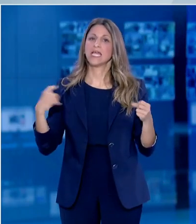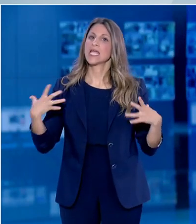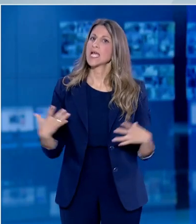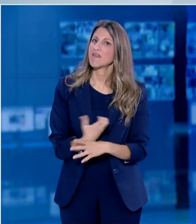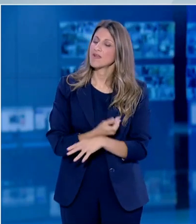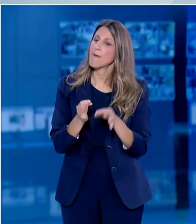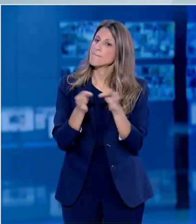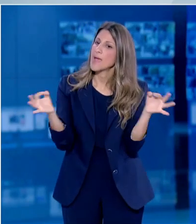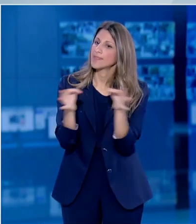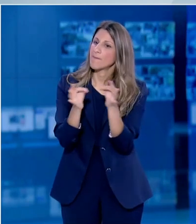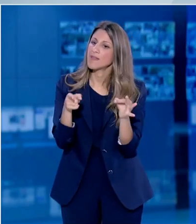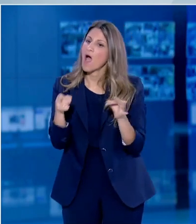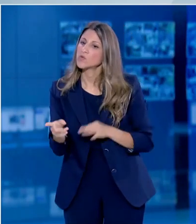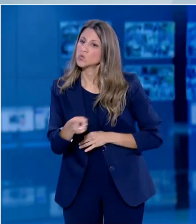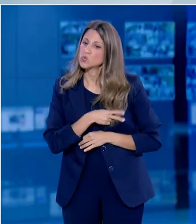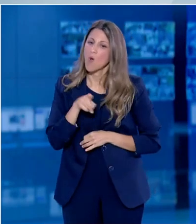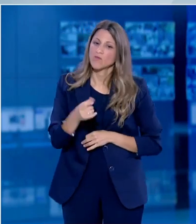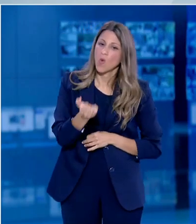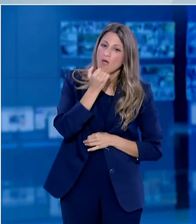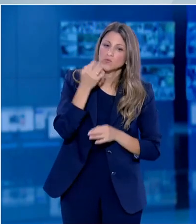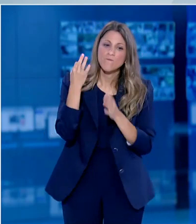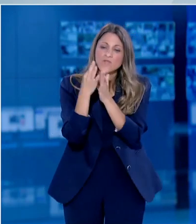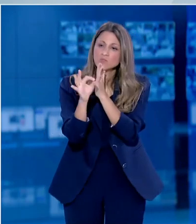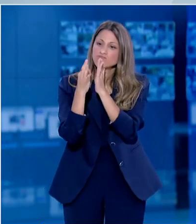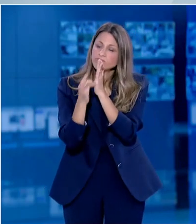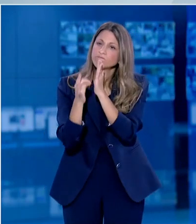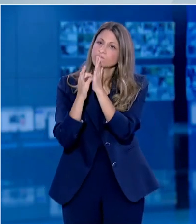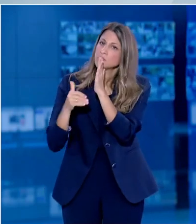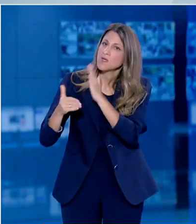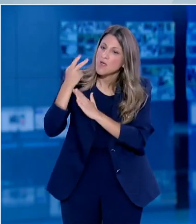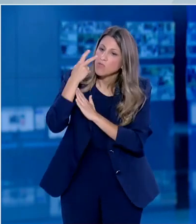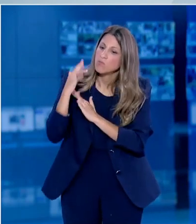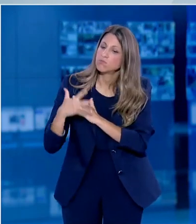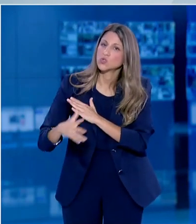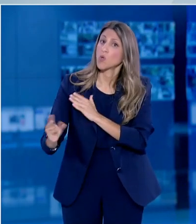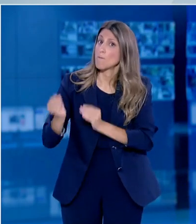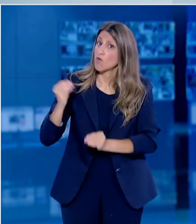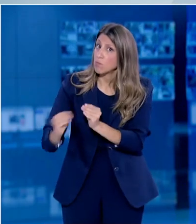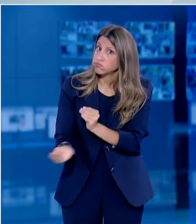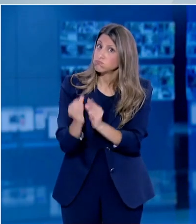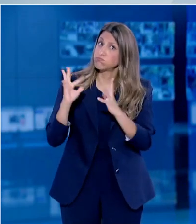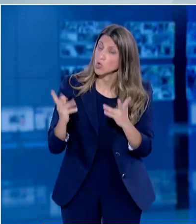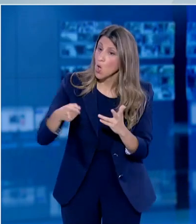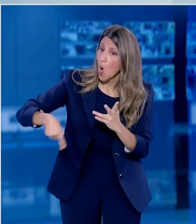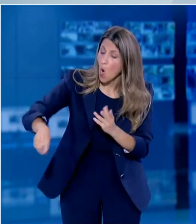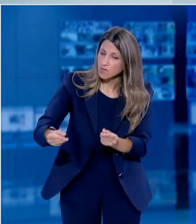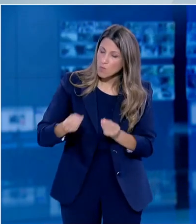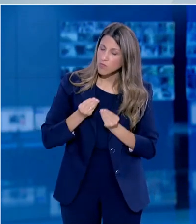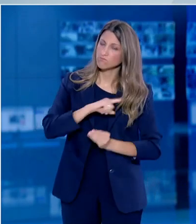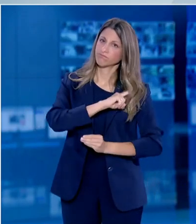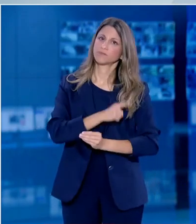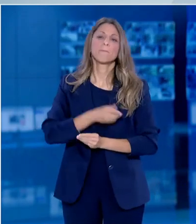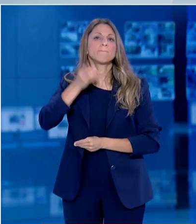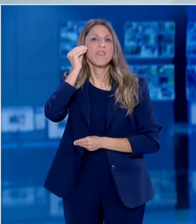και της καλόπιστης συζήτησης για ανάγκες περαιτέρω βελτίωσης σε μελλοντικούς χειρισμούς. Σύμφωνα με τον επικεφαλής του